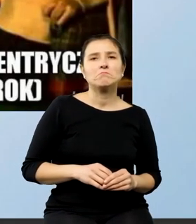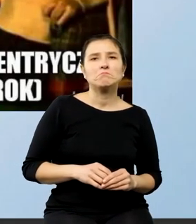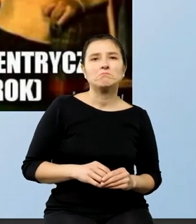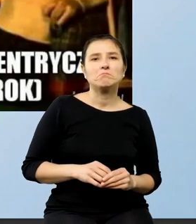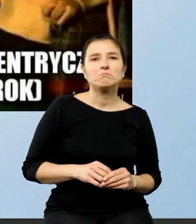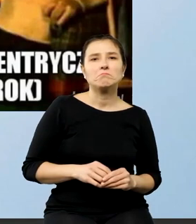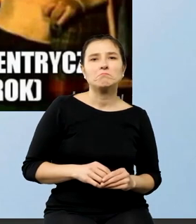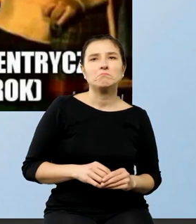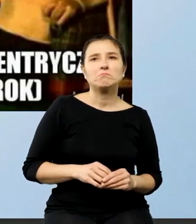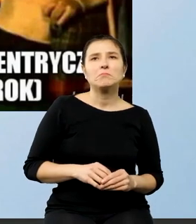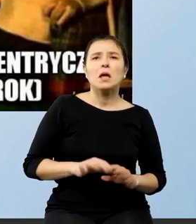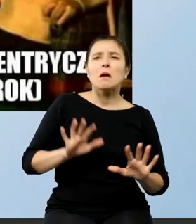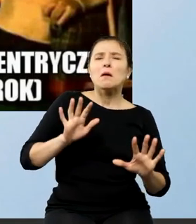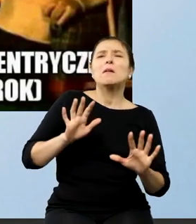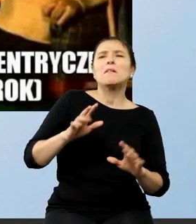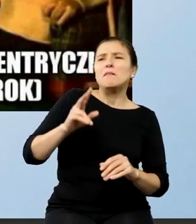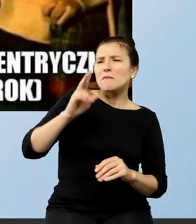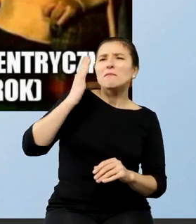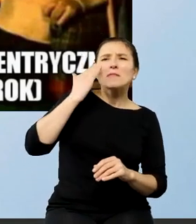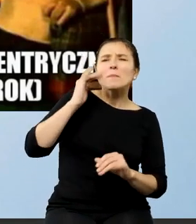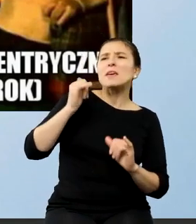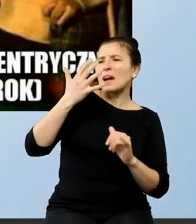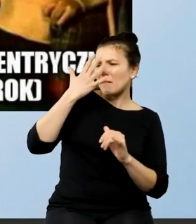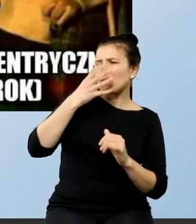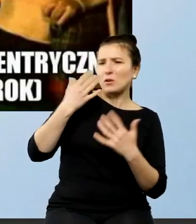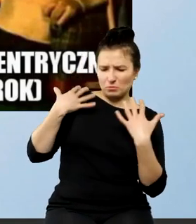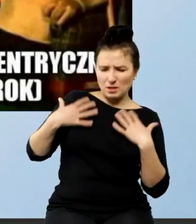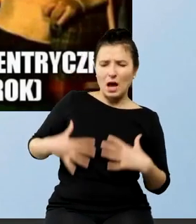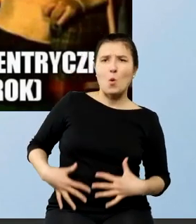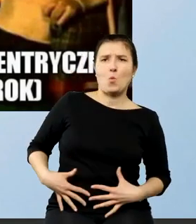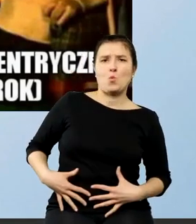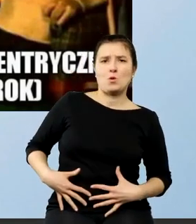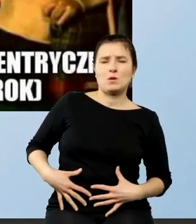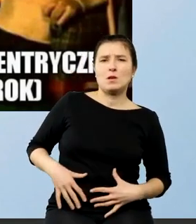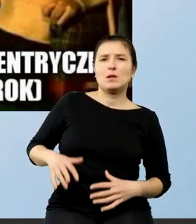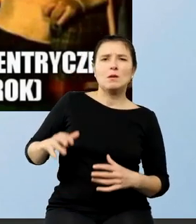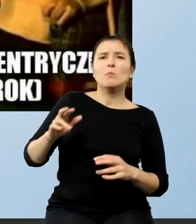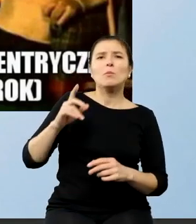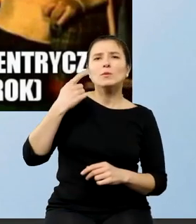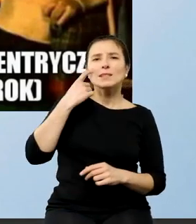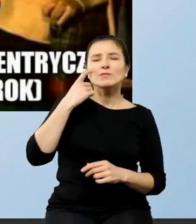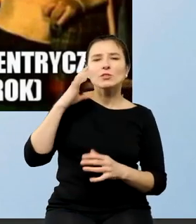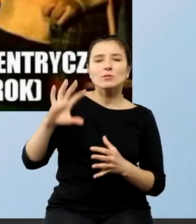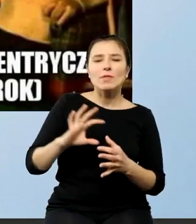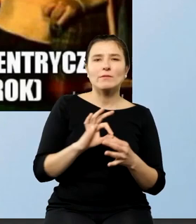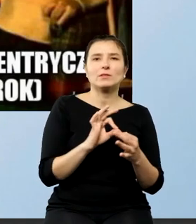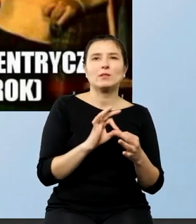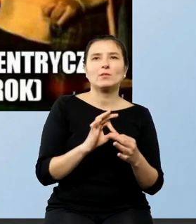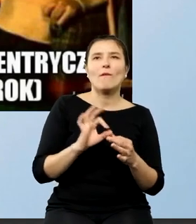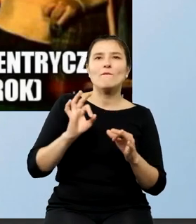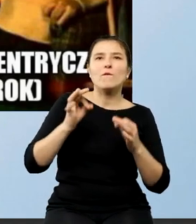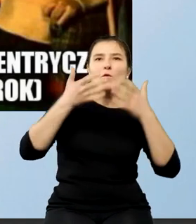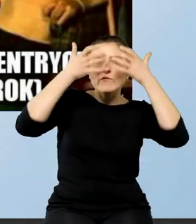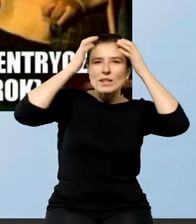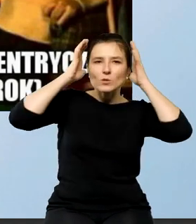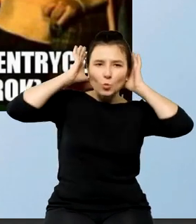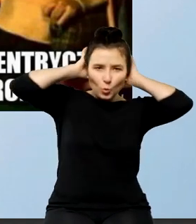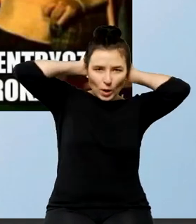wizualność, zwłaszcza jego fizyczność, czyli to są najczęściej odwołania do właśnie jego fryzury,